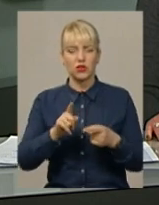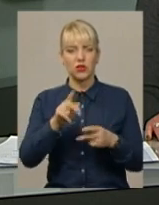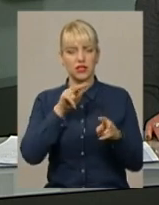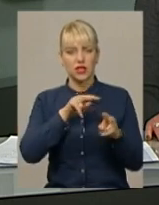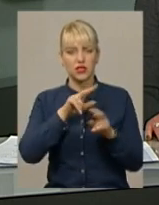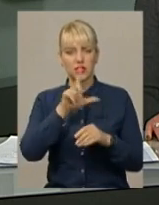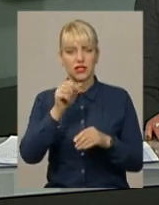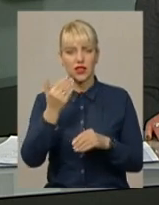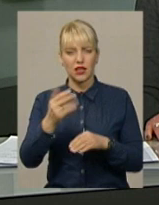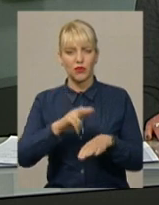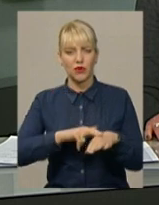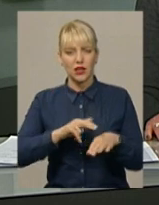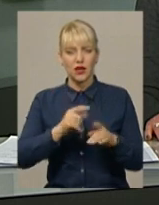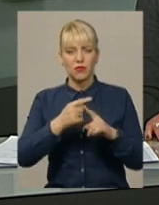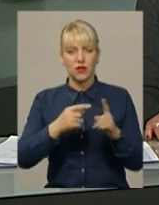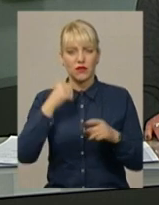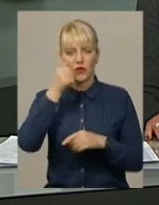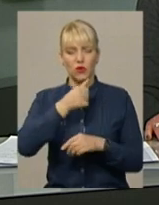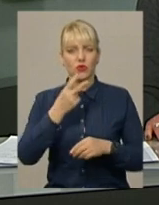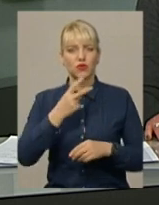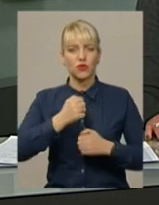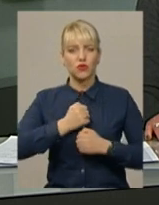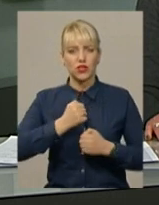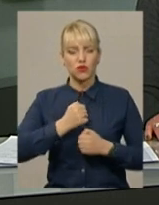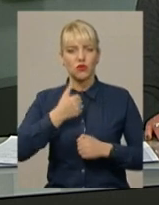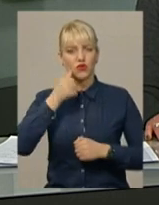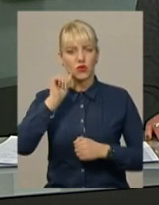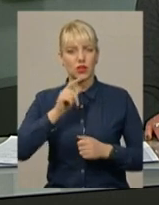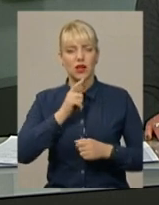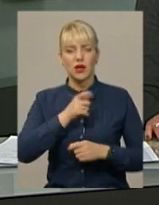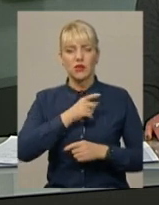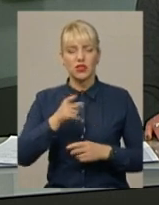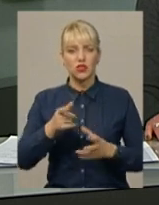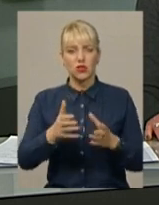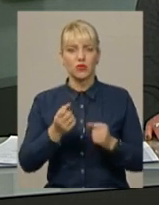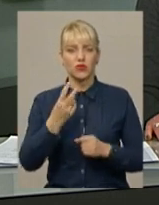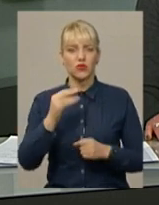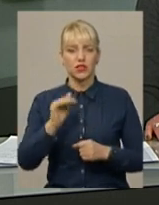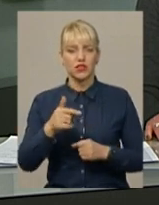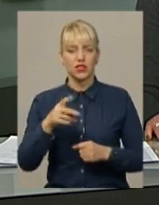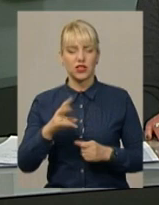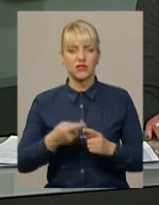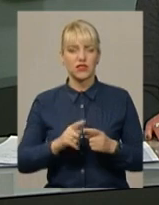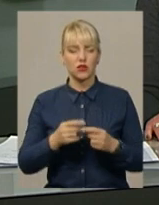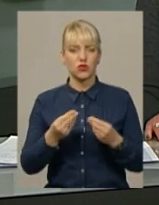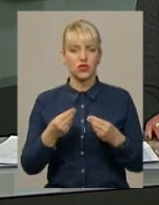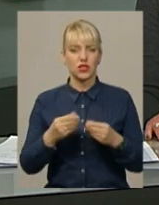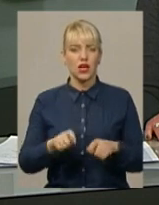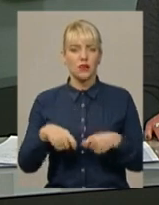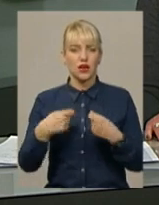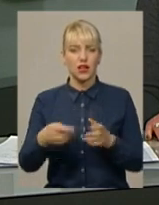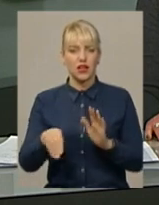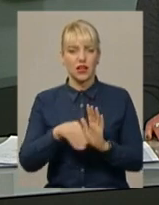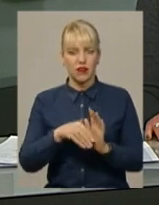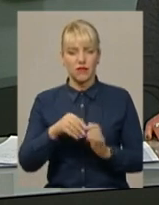півроку. Нагадаю, затримали двох військових вчора під час одержання трьох тисяч гривень. Ці гроші їм передав підприємець. Подробиці